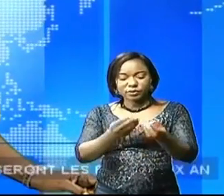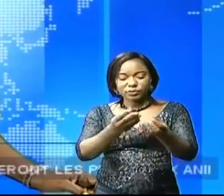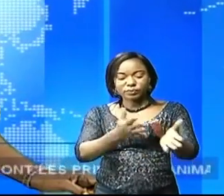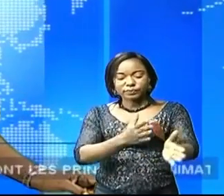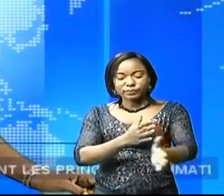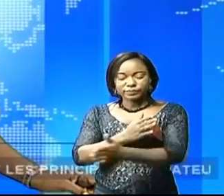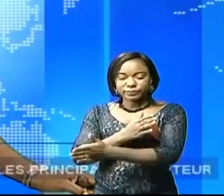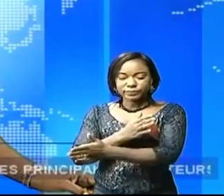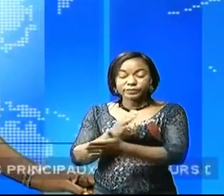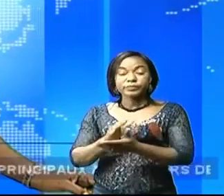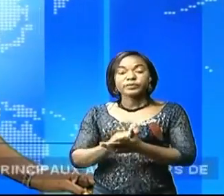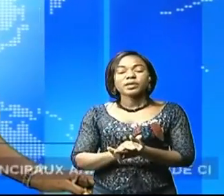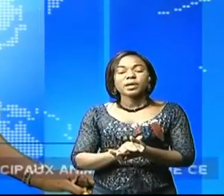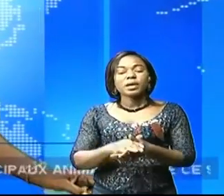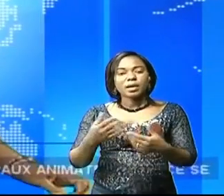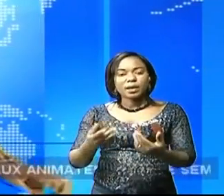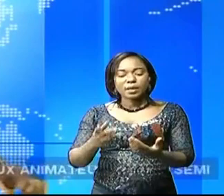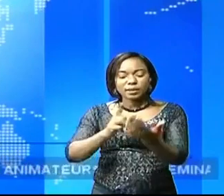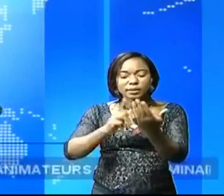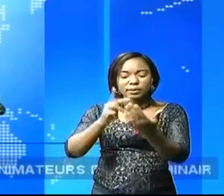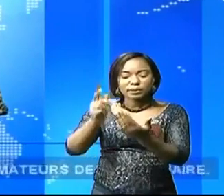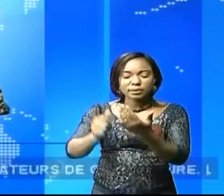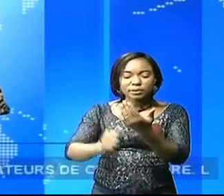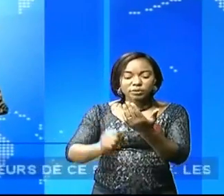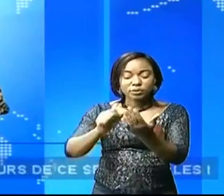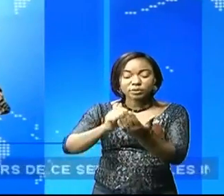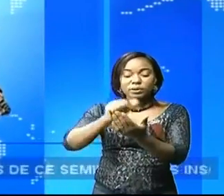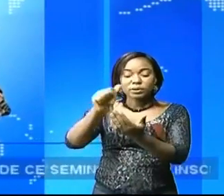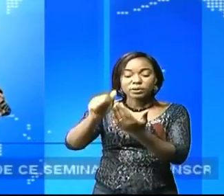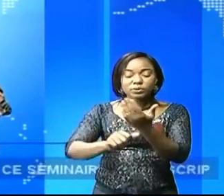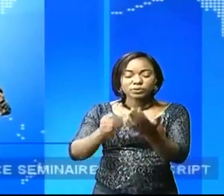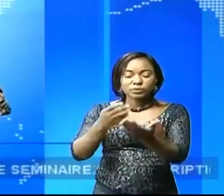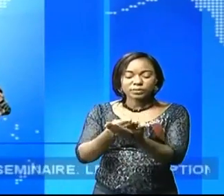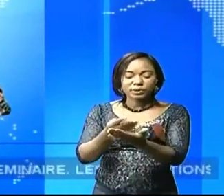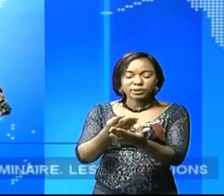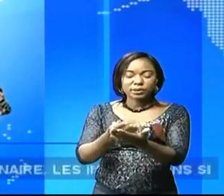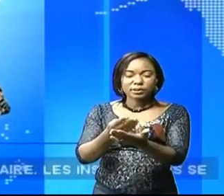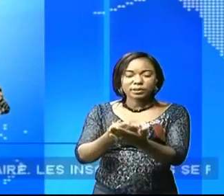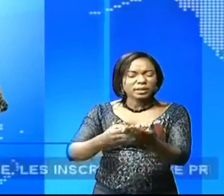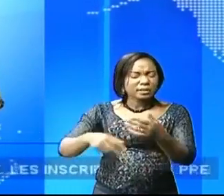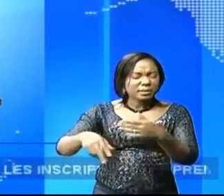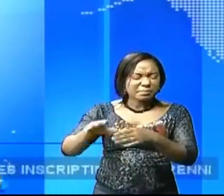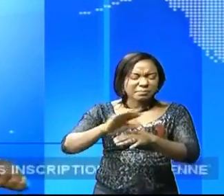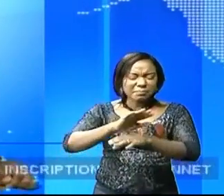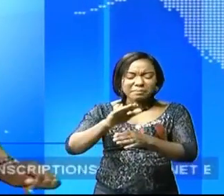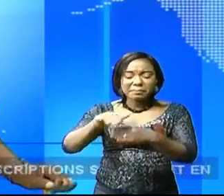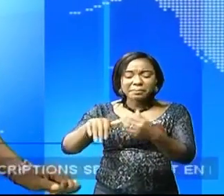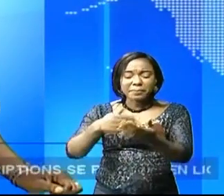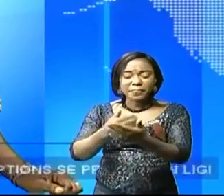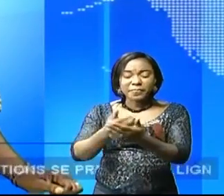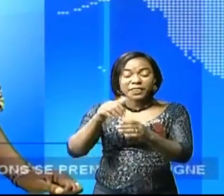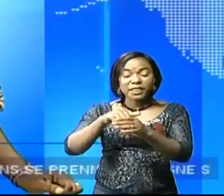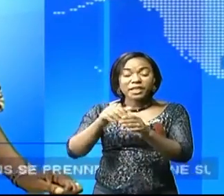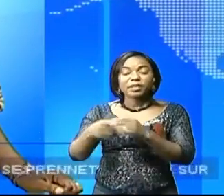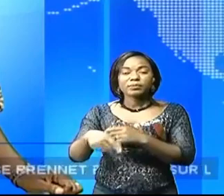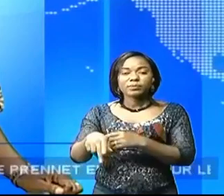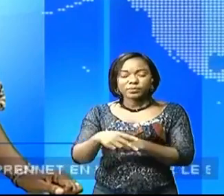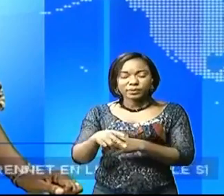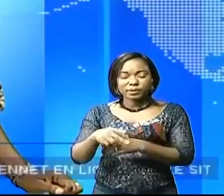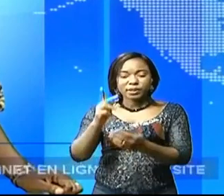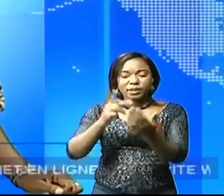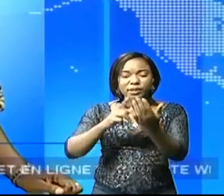C'est la session budgétaire dans des assemblées provinciales de l'ensemble de la République. Le projet du budget exercice 2020